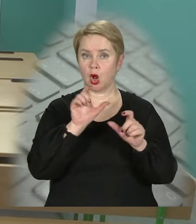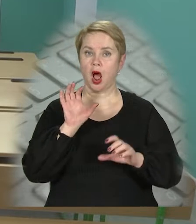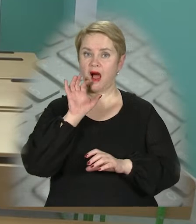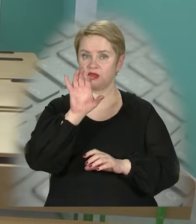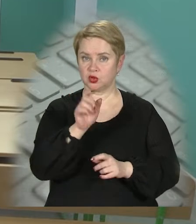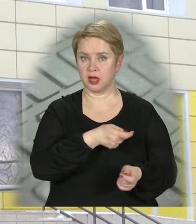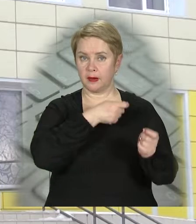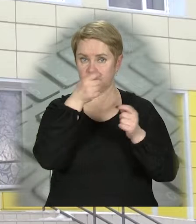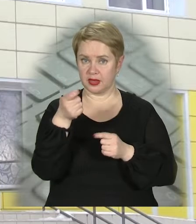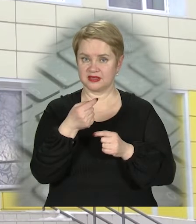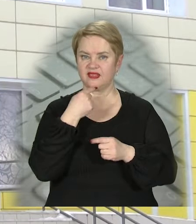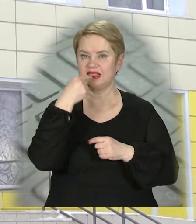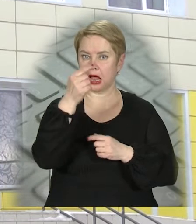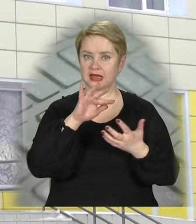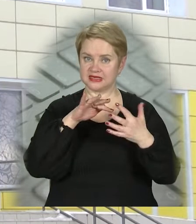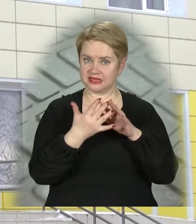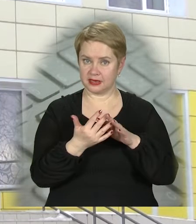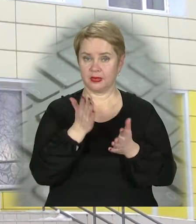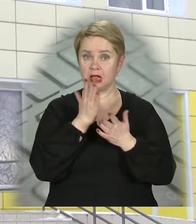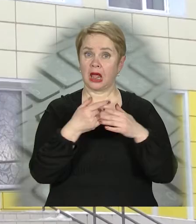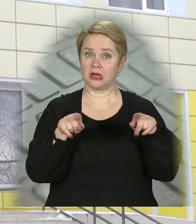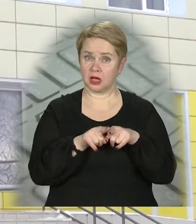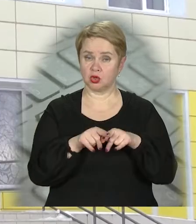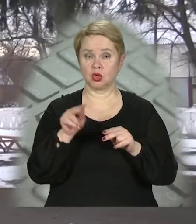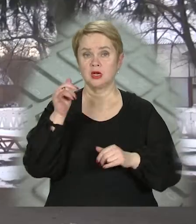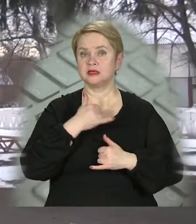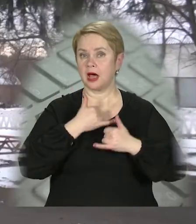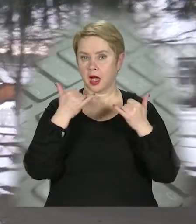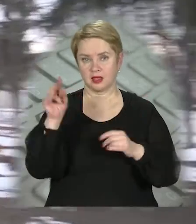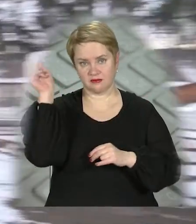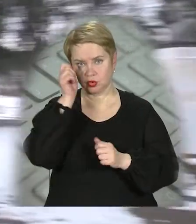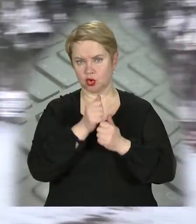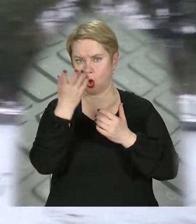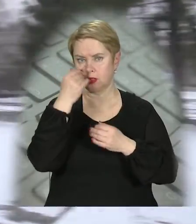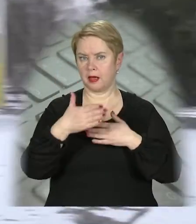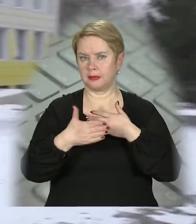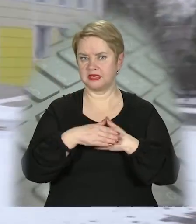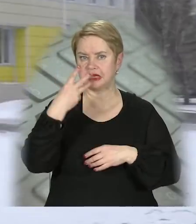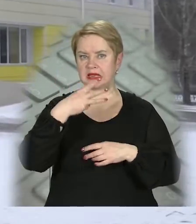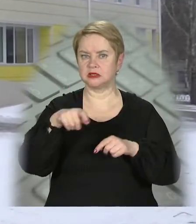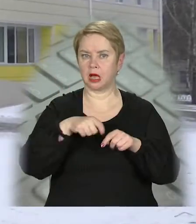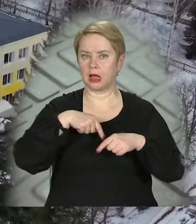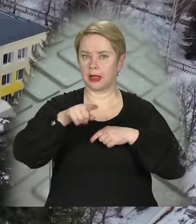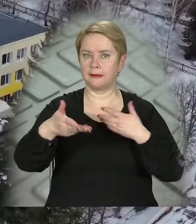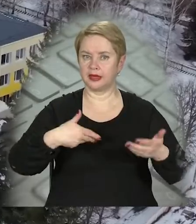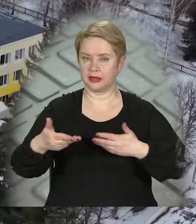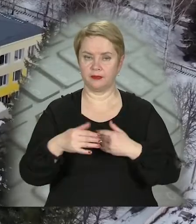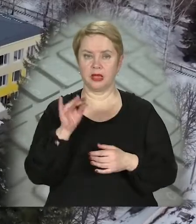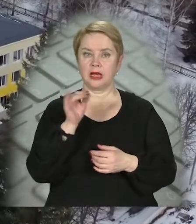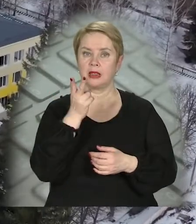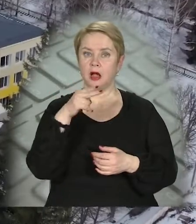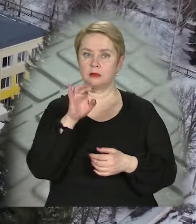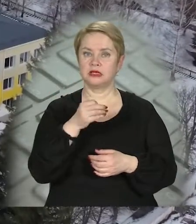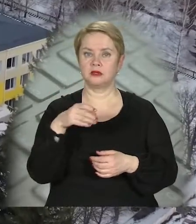автобусами підвозять з віддалених сіл. Є такі, що заради навчання долають щодня близько 30 кілометрів. Ірина